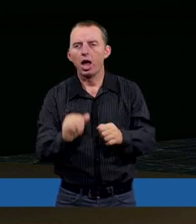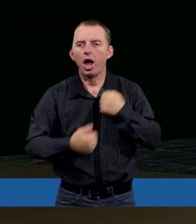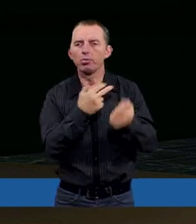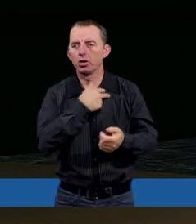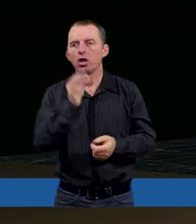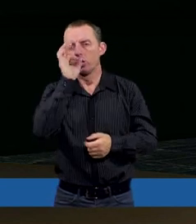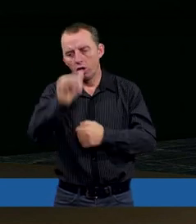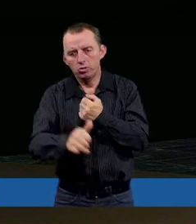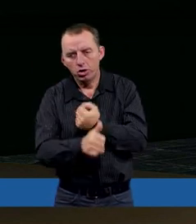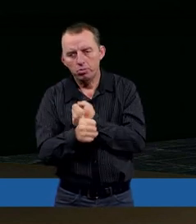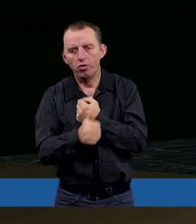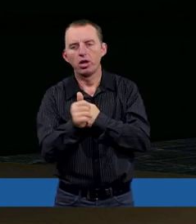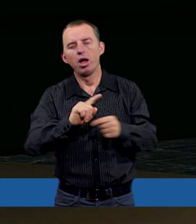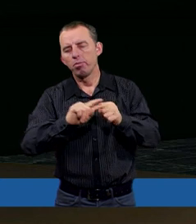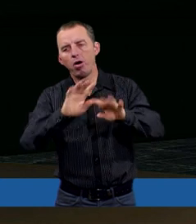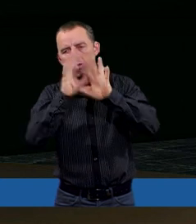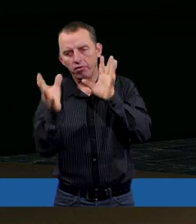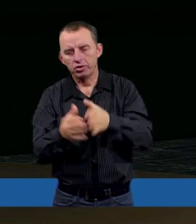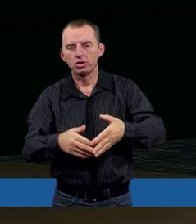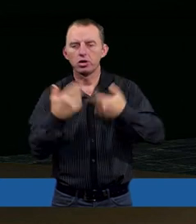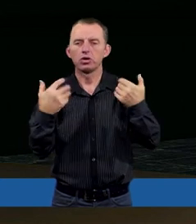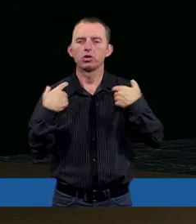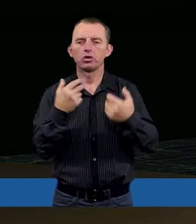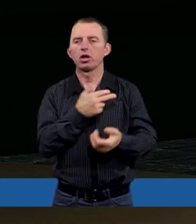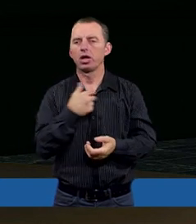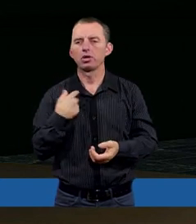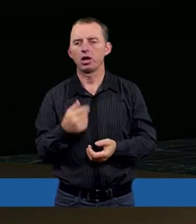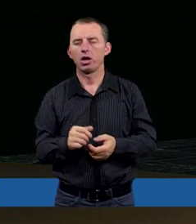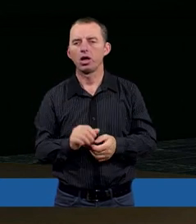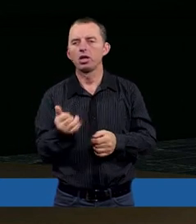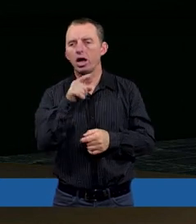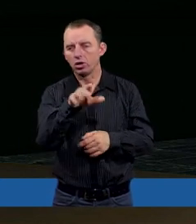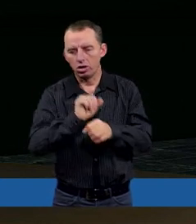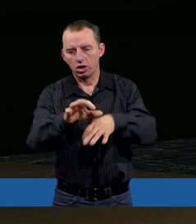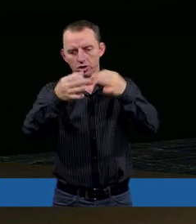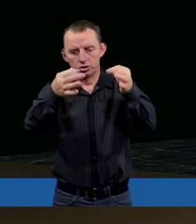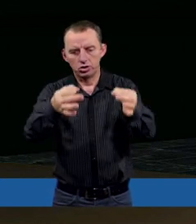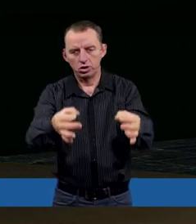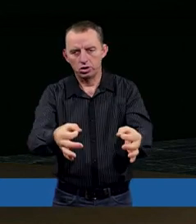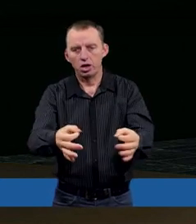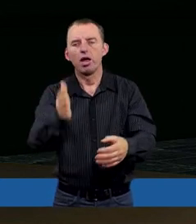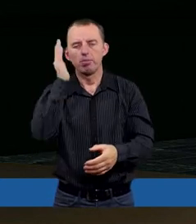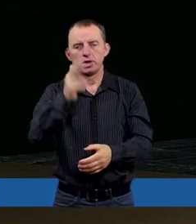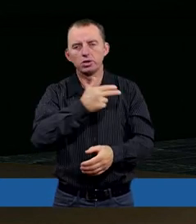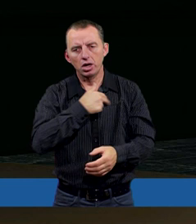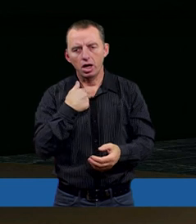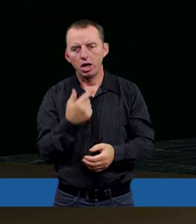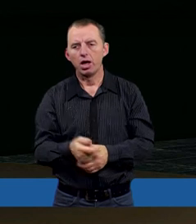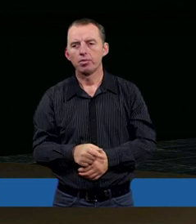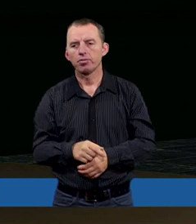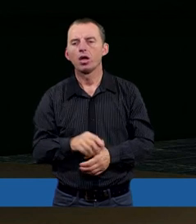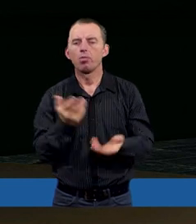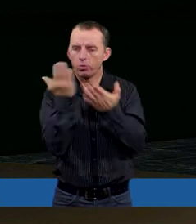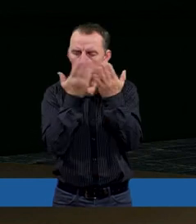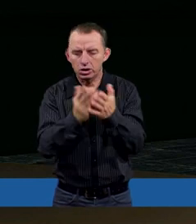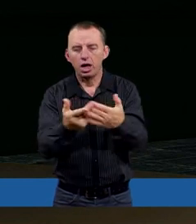aby nam się dobrze powodziło po wszystkie dni naszego życia, jak to jest dzisiaj i będzie nam poczytane za